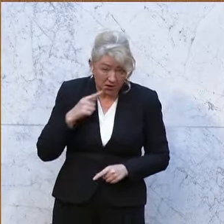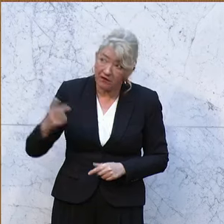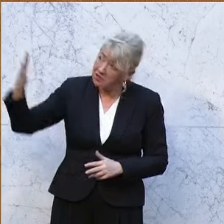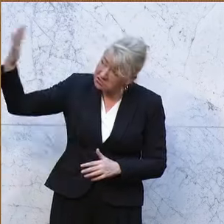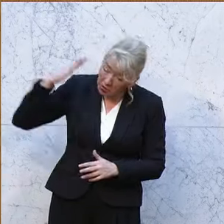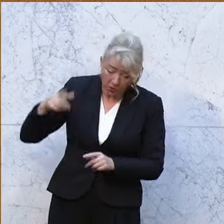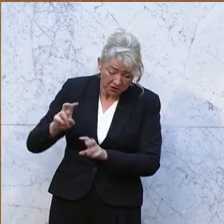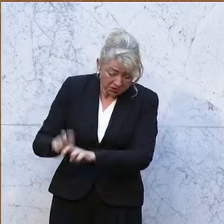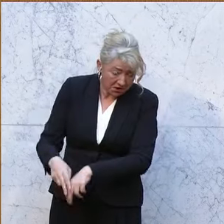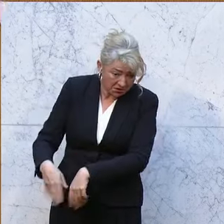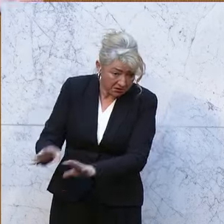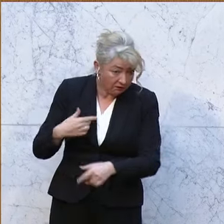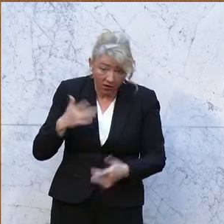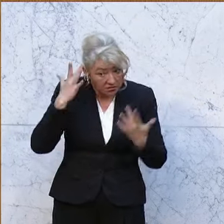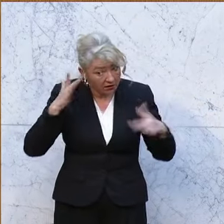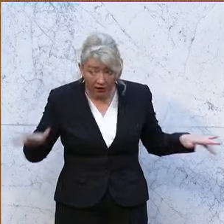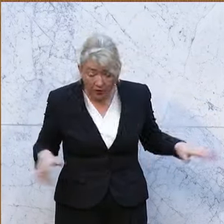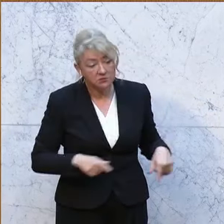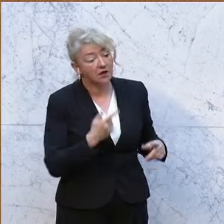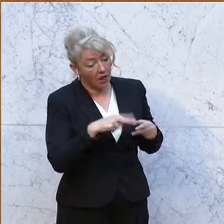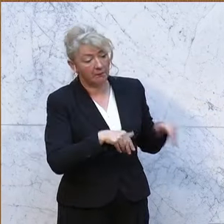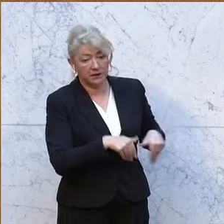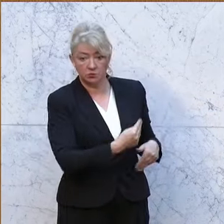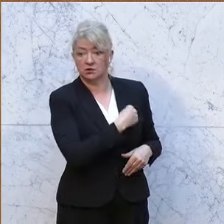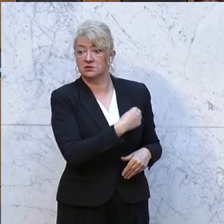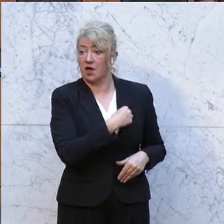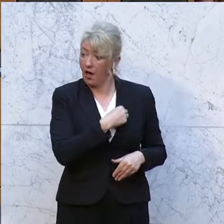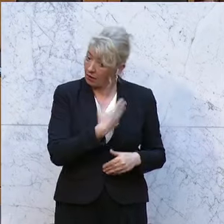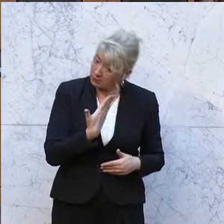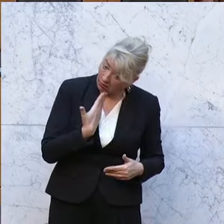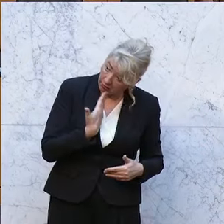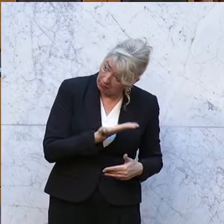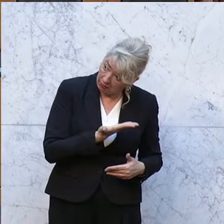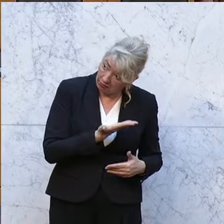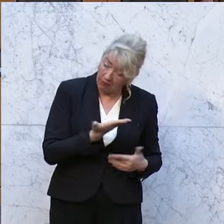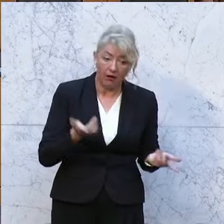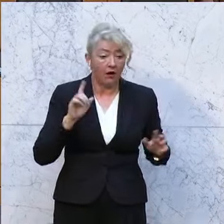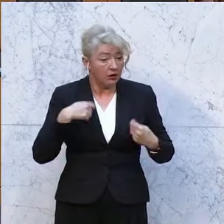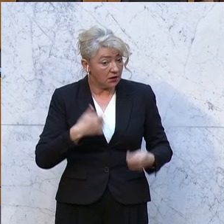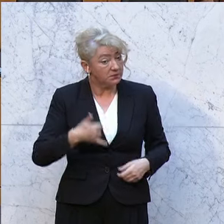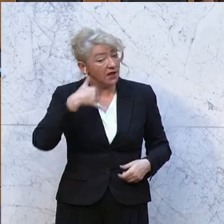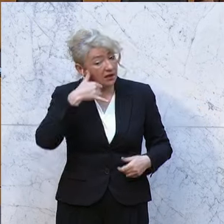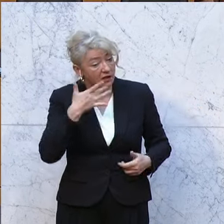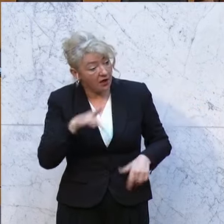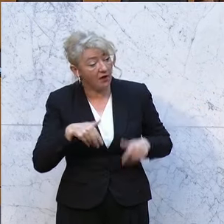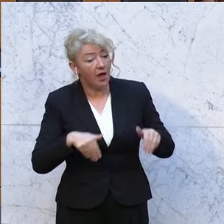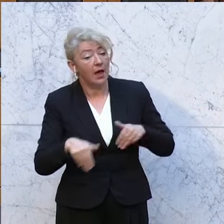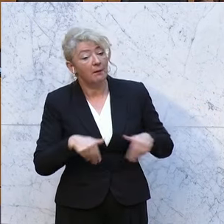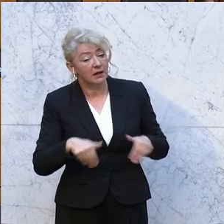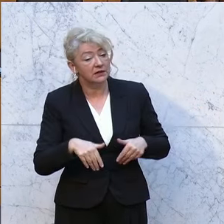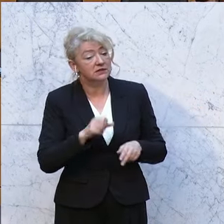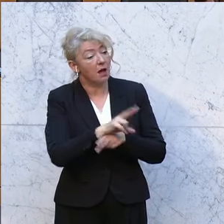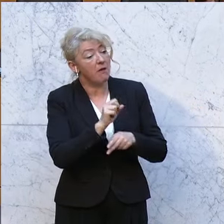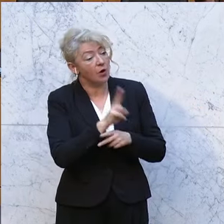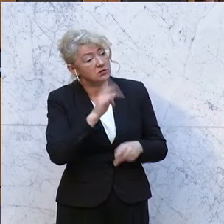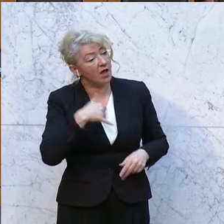gesessen. Wir haben das nicht gewusst. Jetzt sagt uns das der Minister erst. Jetzt gibt es ein Hitzetelefon, da kann man die Ministermaus anrufen und